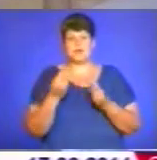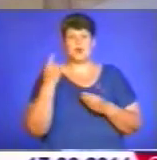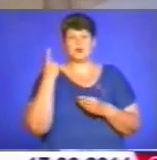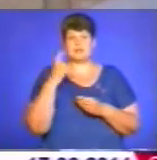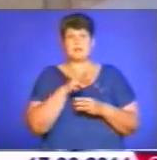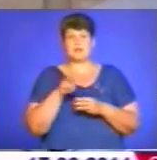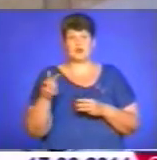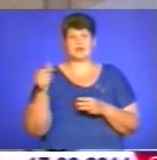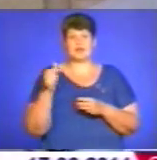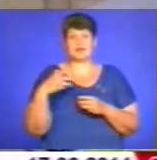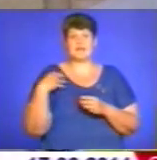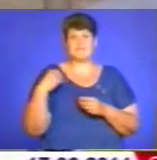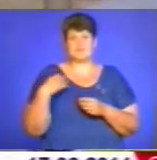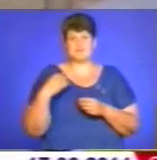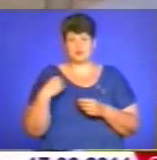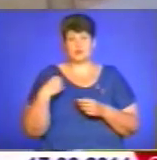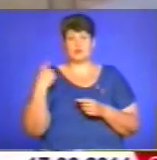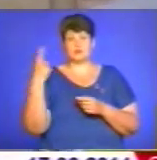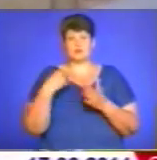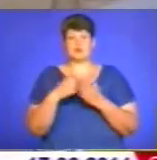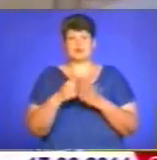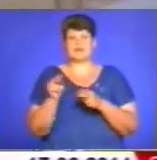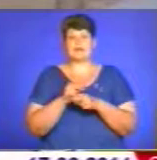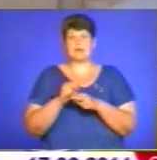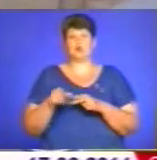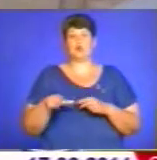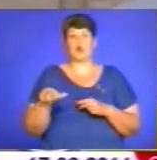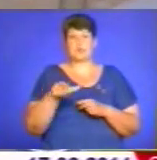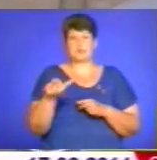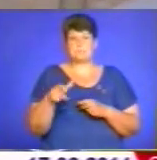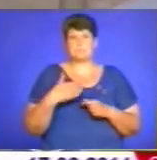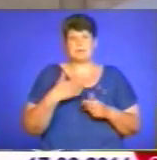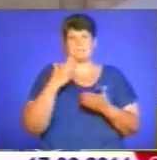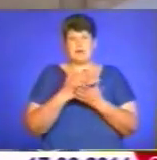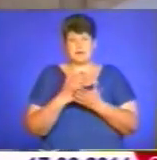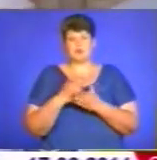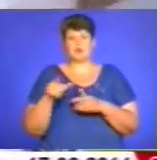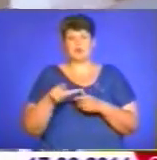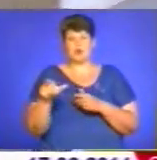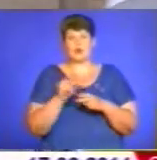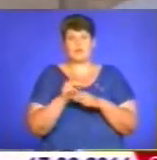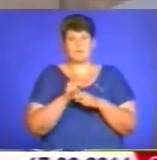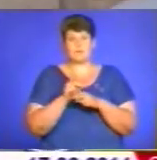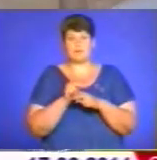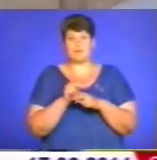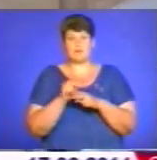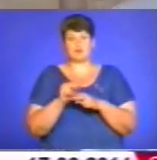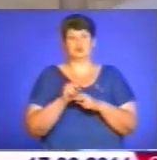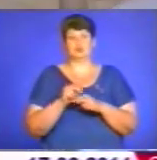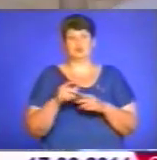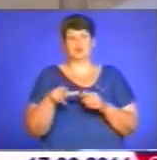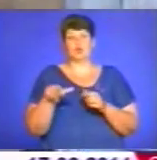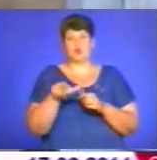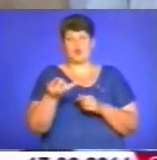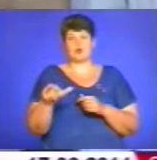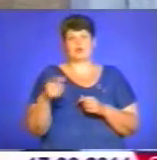в війському обласному бюджету трансферту на ремонт доріг. Тобто ми маємо наваду дорогу Тернопіль-Львів в межах Золочева, там дуже розбита